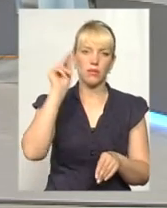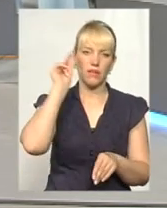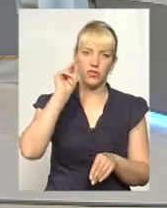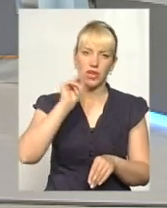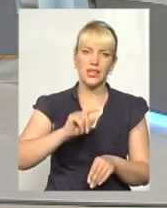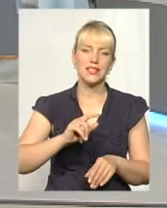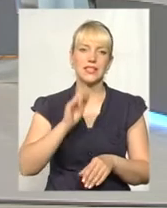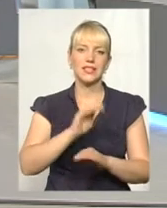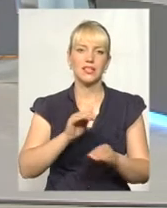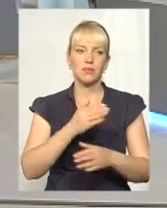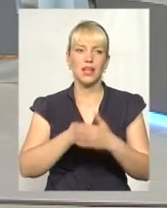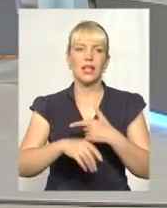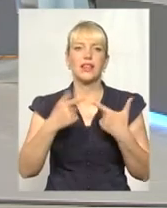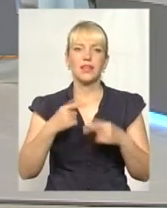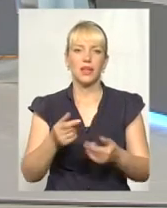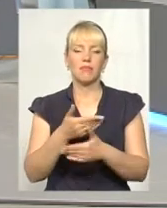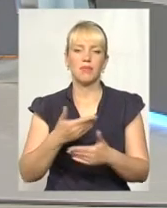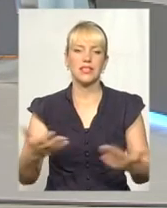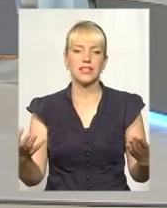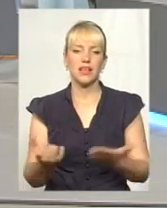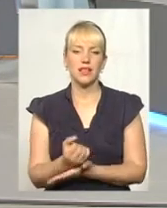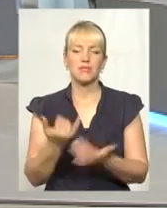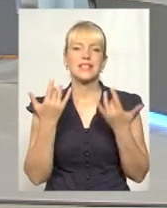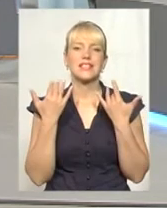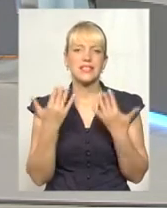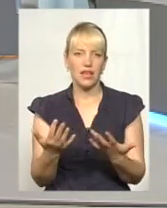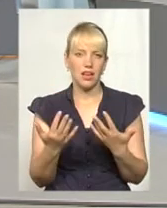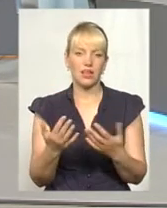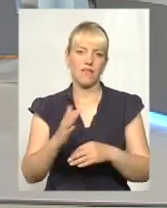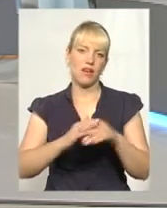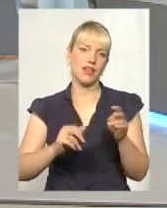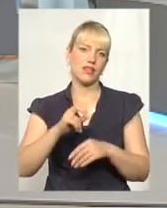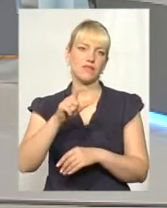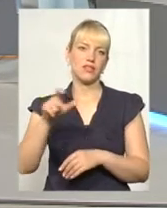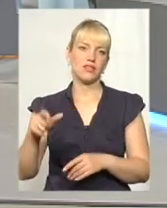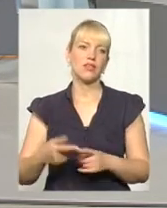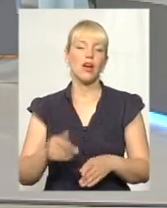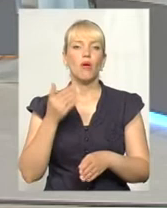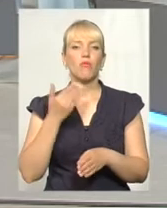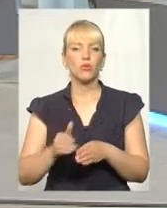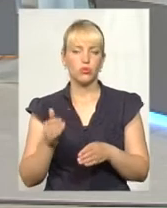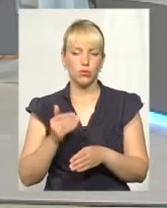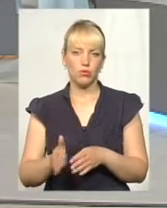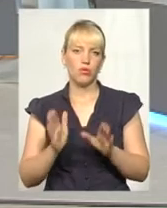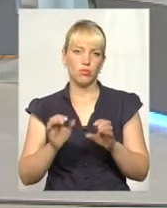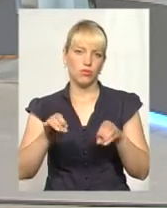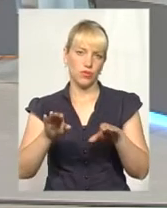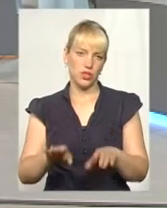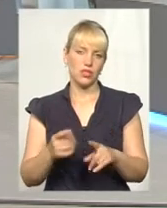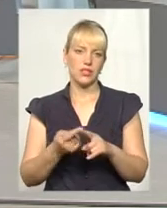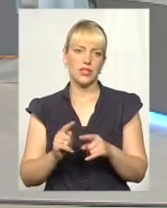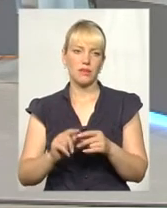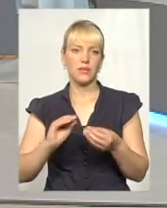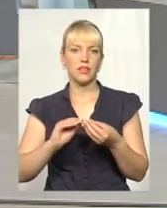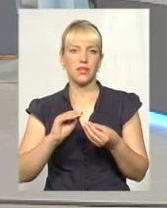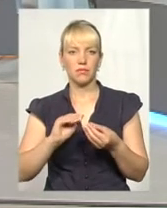Де ми знайдемо стільки фахівців? Як зараз це питання буде вирішуватись? Поступово. Поступово все